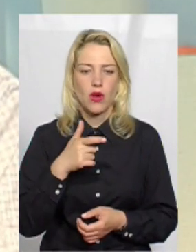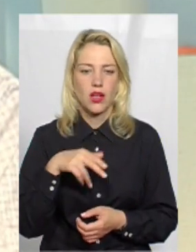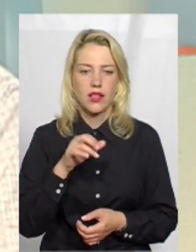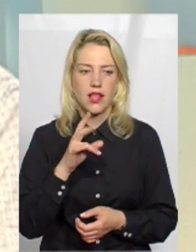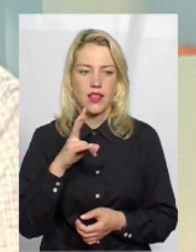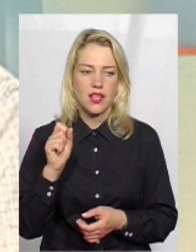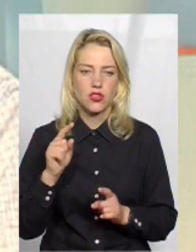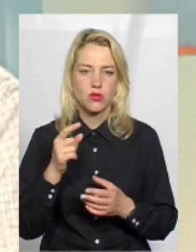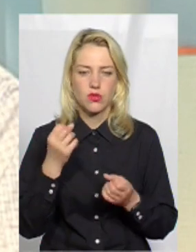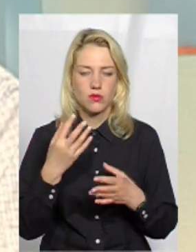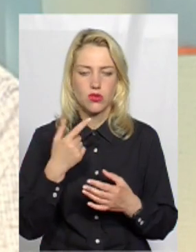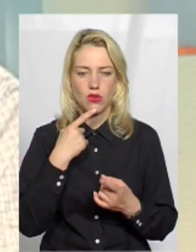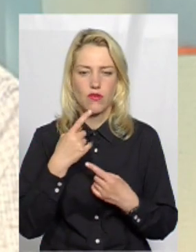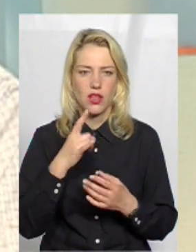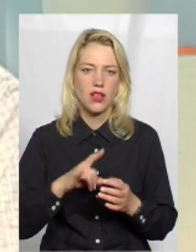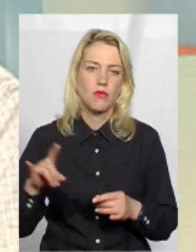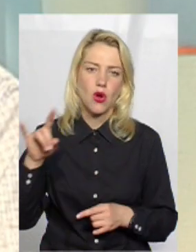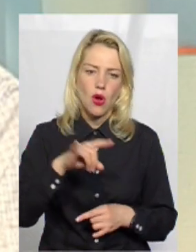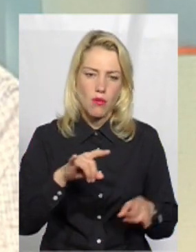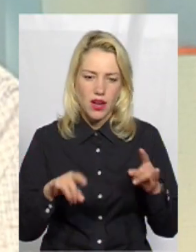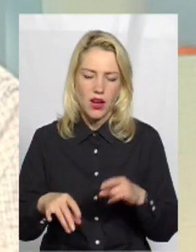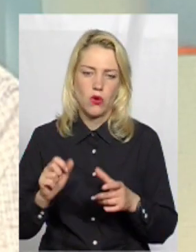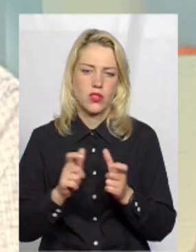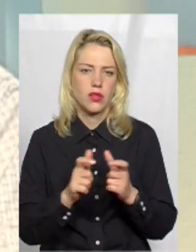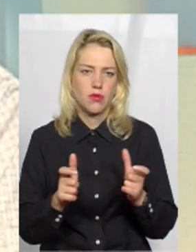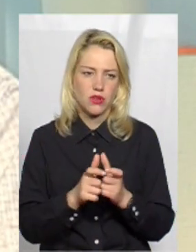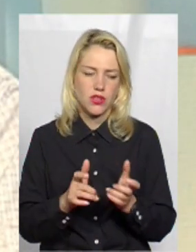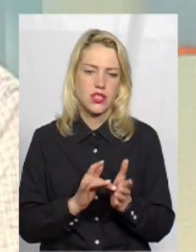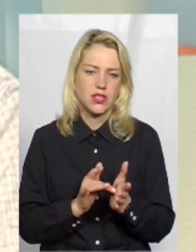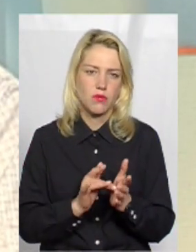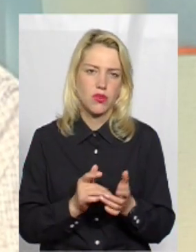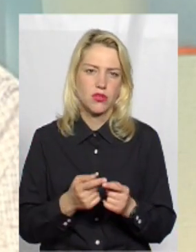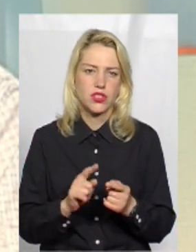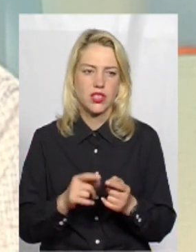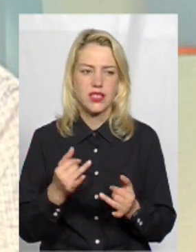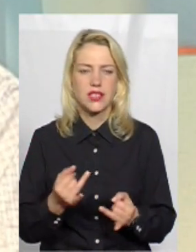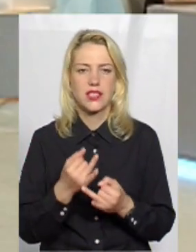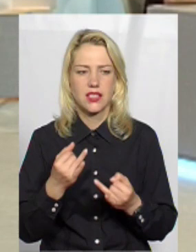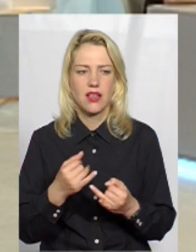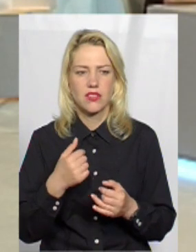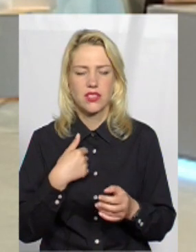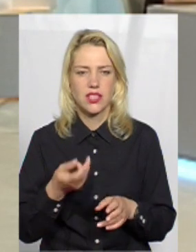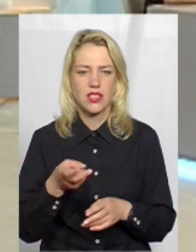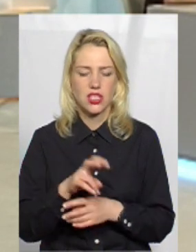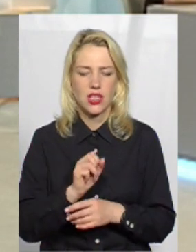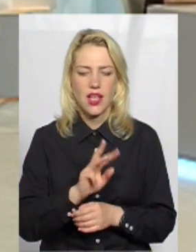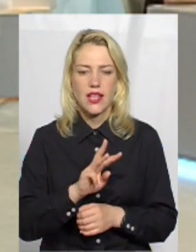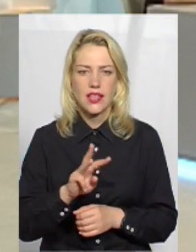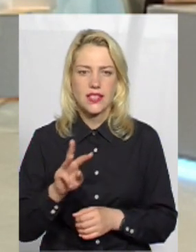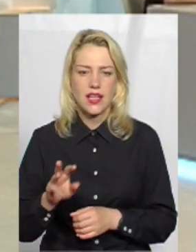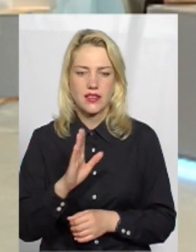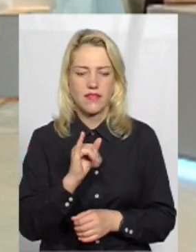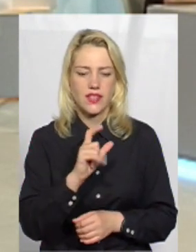чомусь говорили за перельоти, за квитки, за подорожі і заради цікавості, ось я зайшла на сайт того ж самого